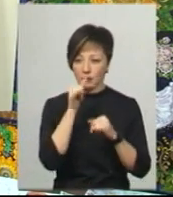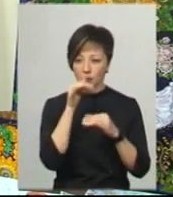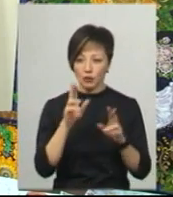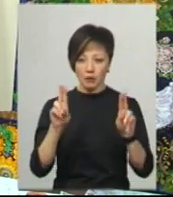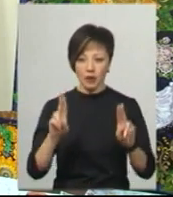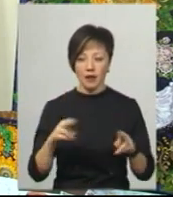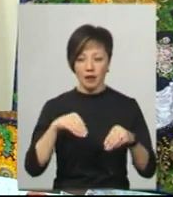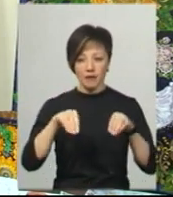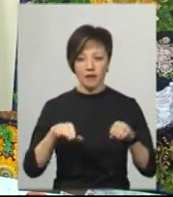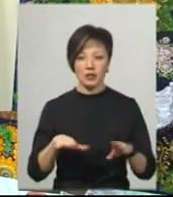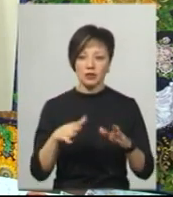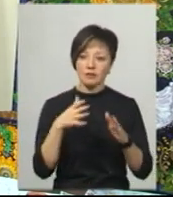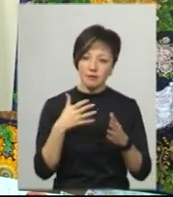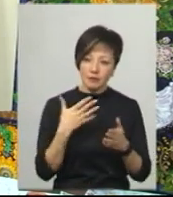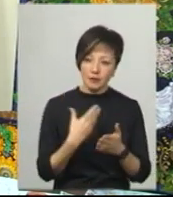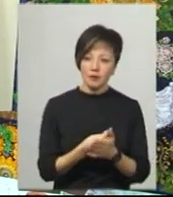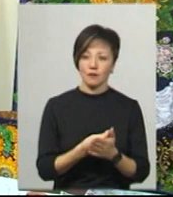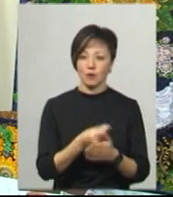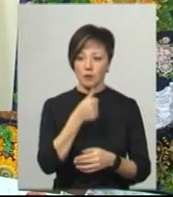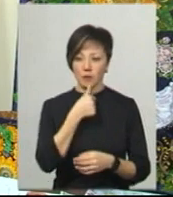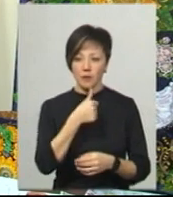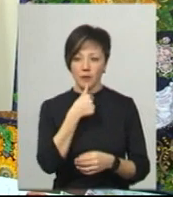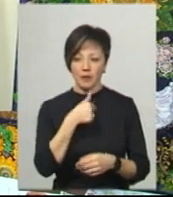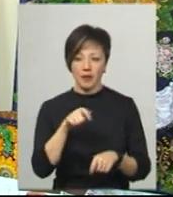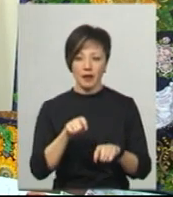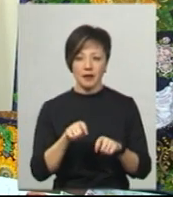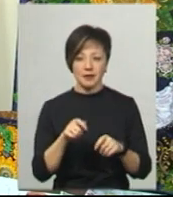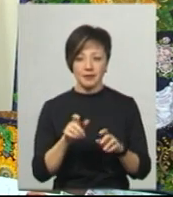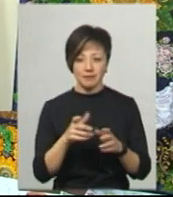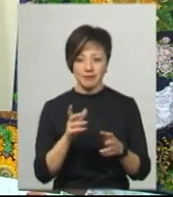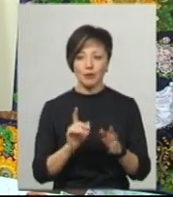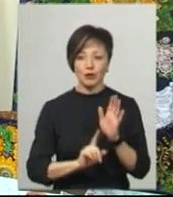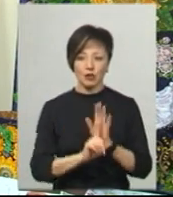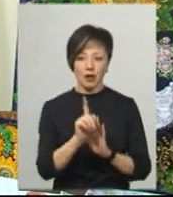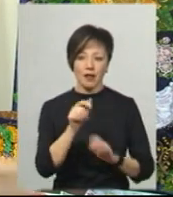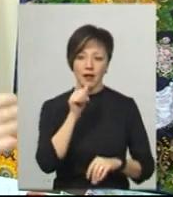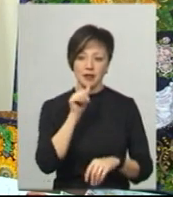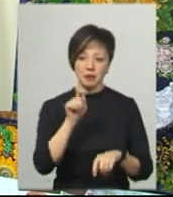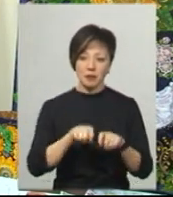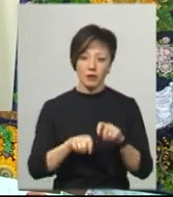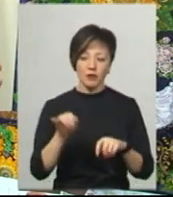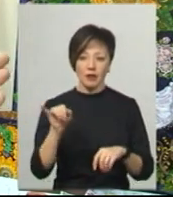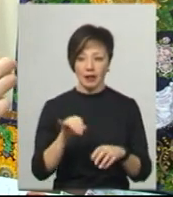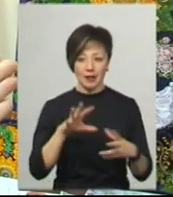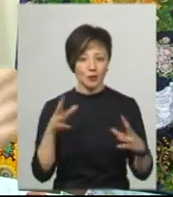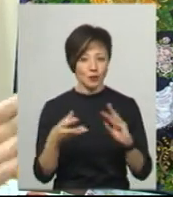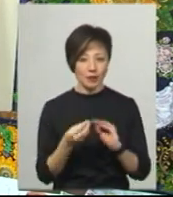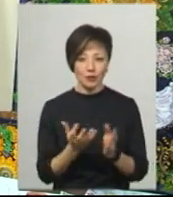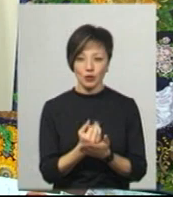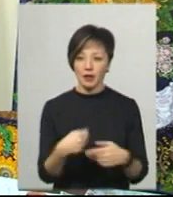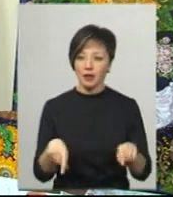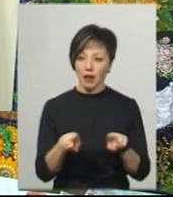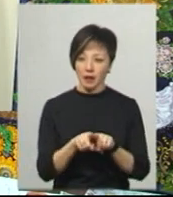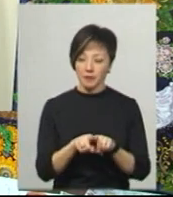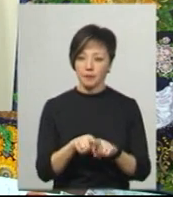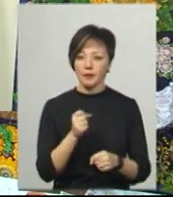правилам. І я вирішила, а чому би не спробувати проекспериментувати щось своє. І я почала експериментувати. І от результат вийшовся такий.